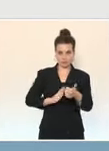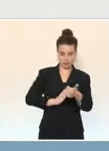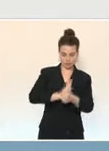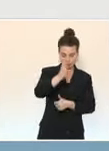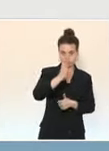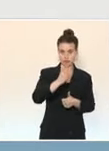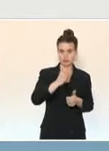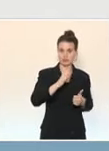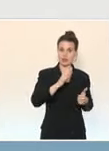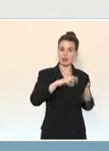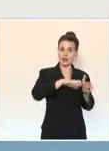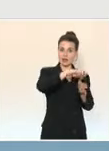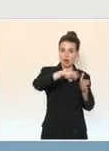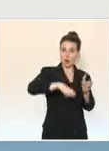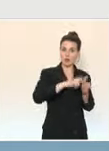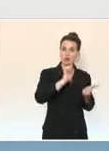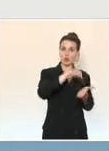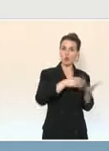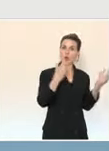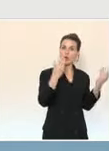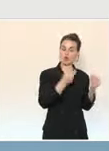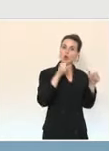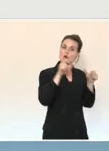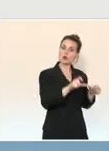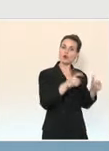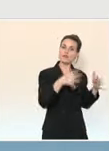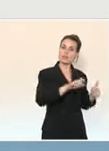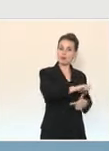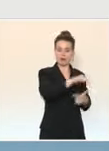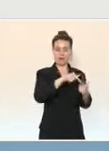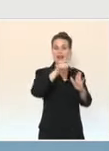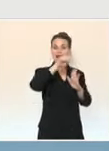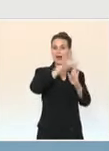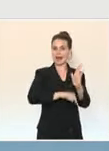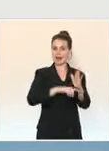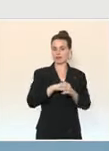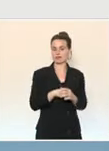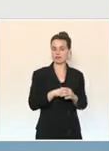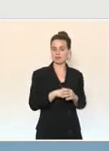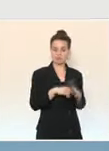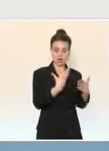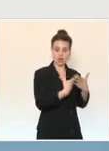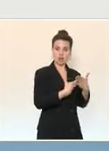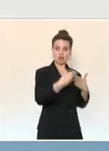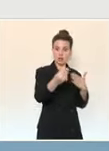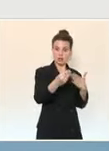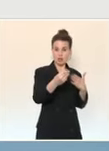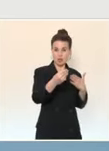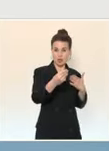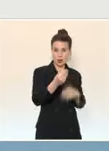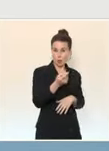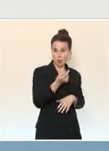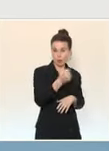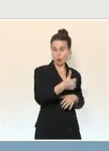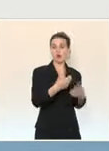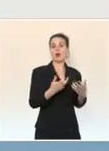de la quarantaine, celui du respect des règles de la quarantaine. Les sorties autorisées pour la quarantaine seront réduites. Aujourd'hui, pour faire